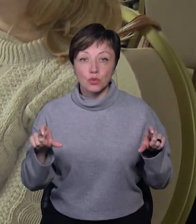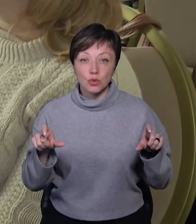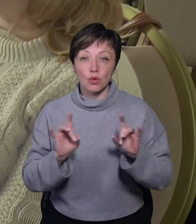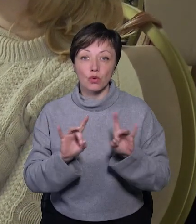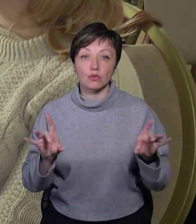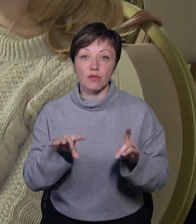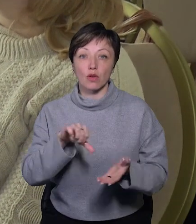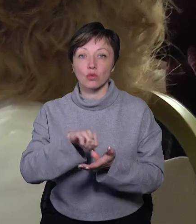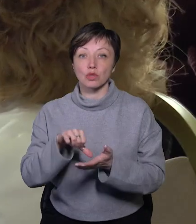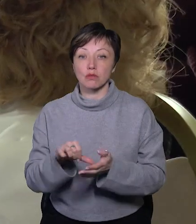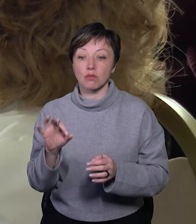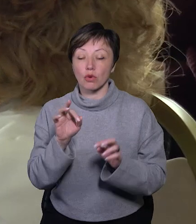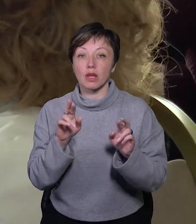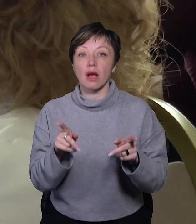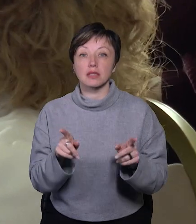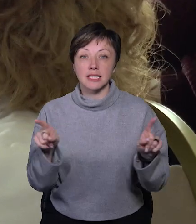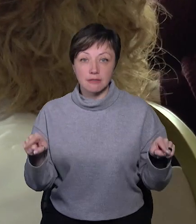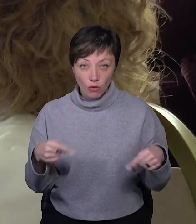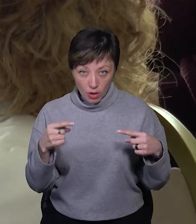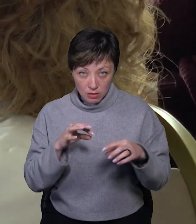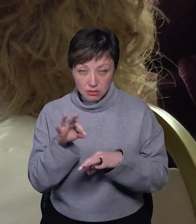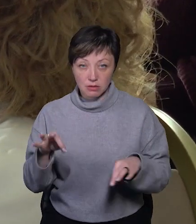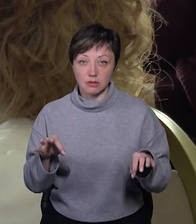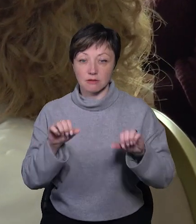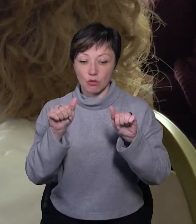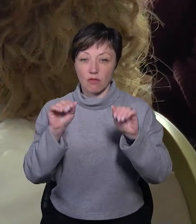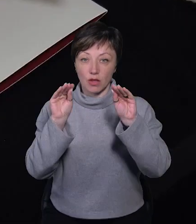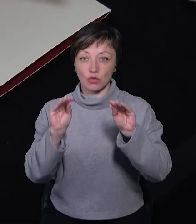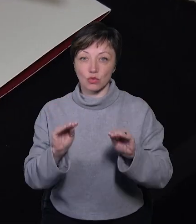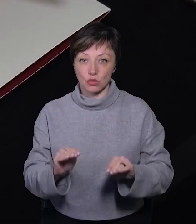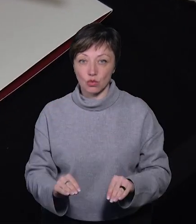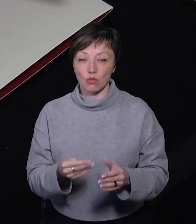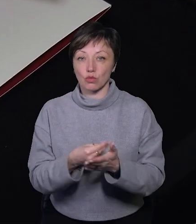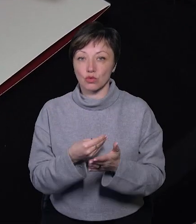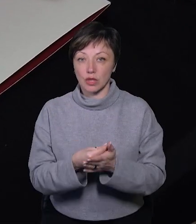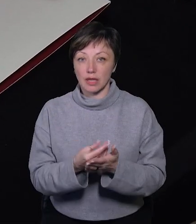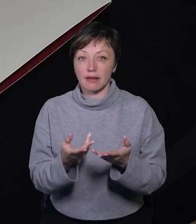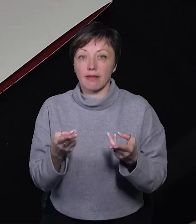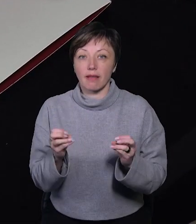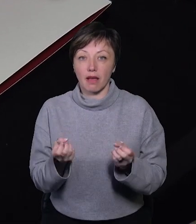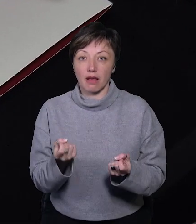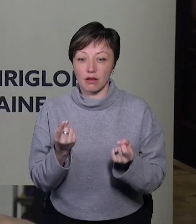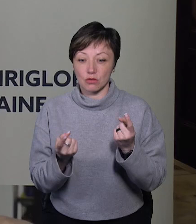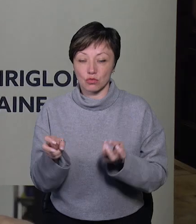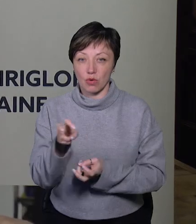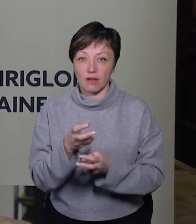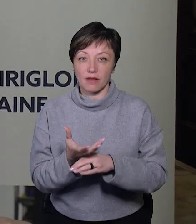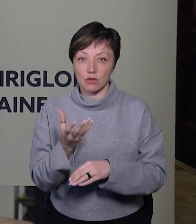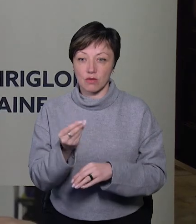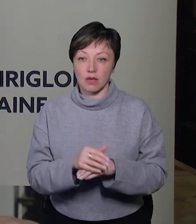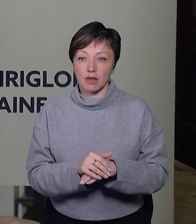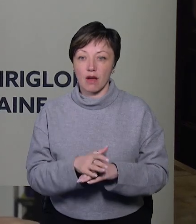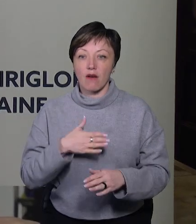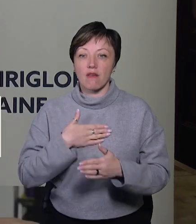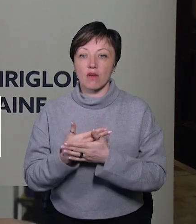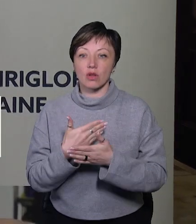розповіли учасникам про те, як створити проєкт, сформувати його структуру, її бюджет та де шукати фінансування. Волонтери довгий